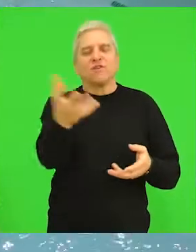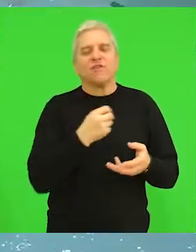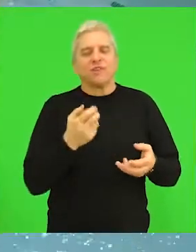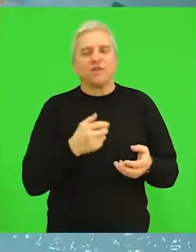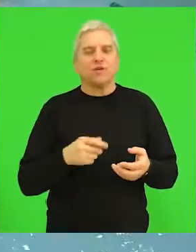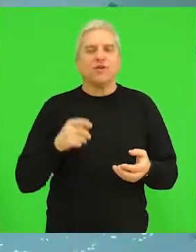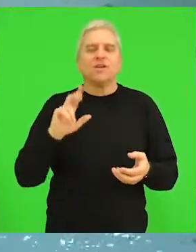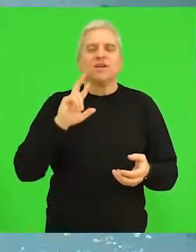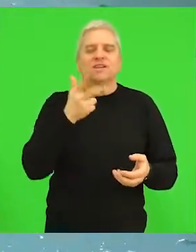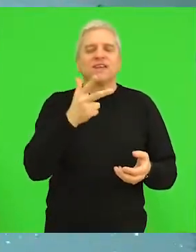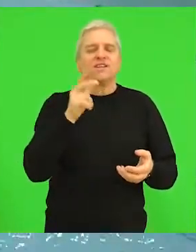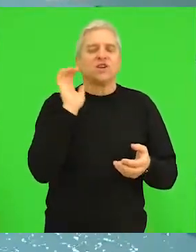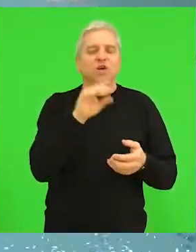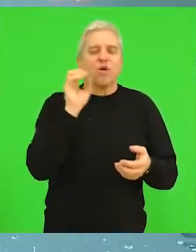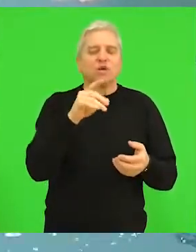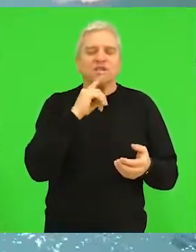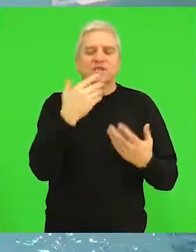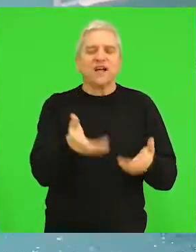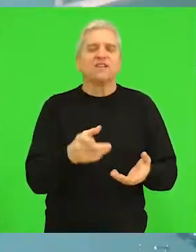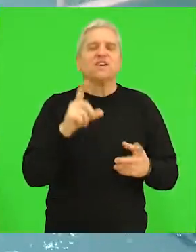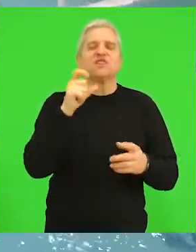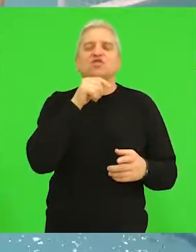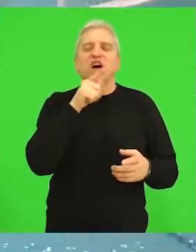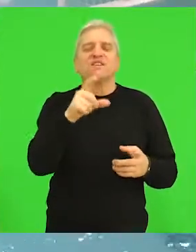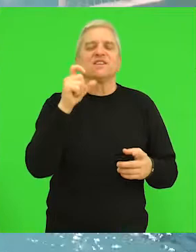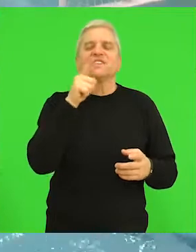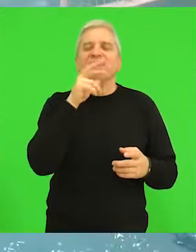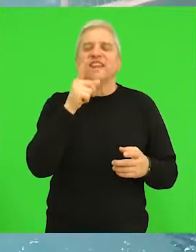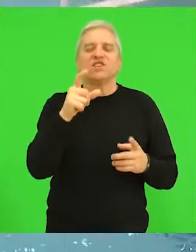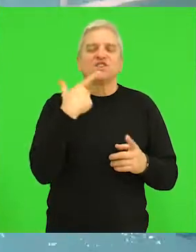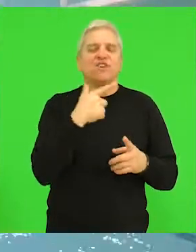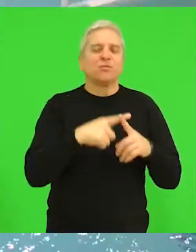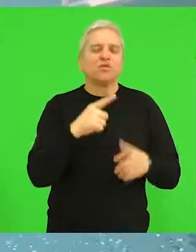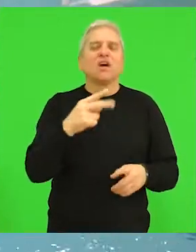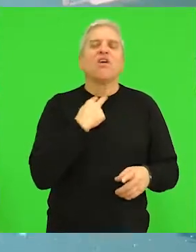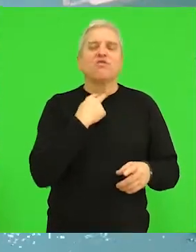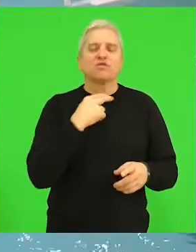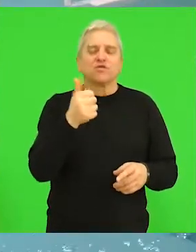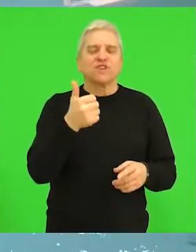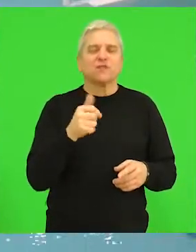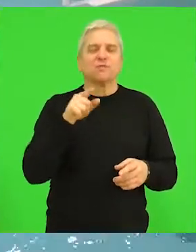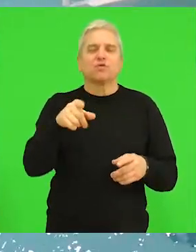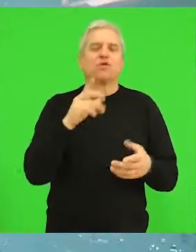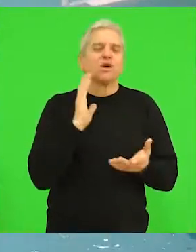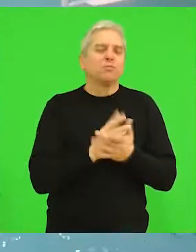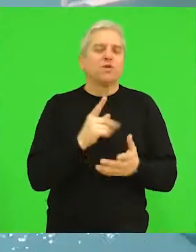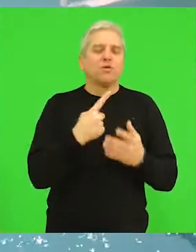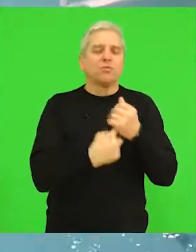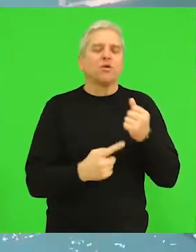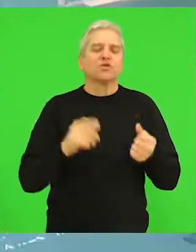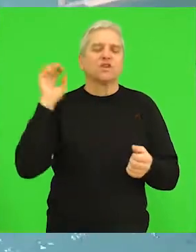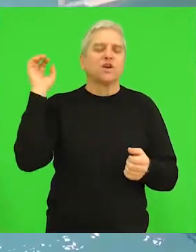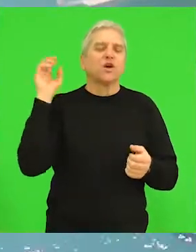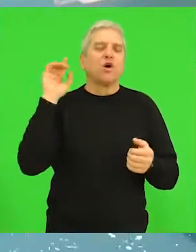svog gola. Strelci u trećoj četvrtini za Bečej bili su Čavić i Cvetić po dva puta i Vučković jednom što je ujedno bio i